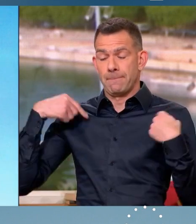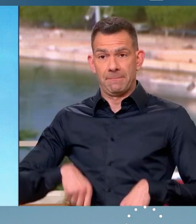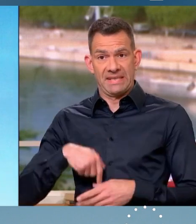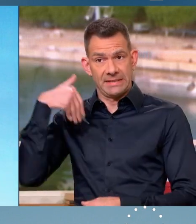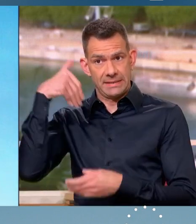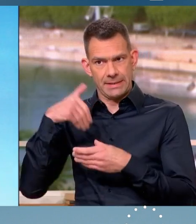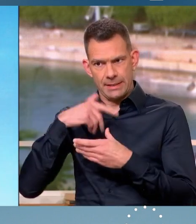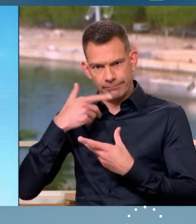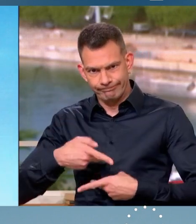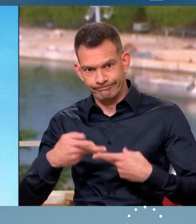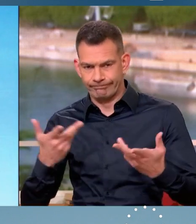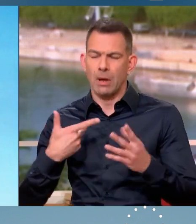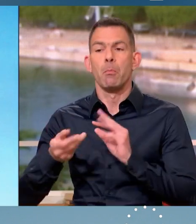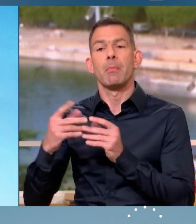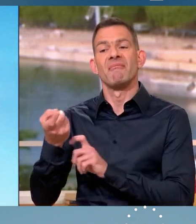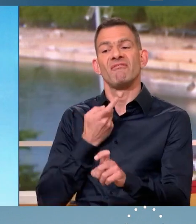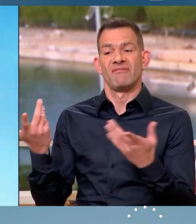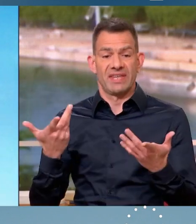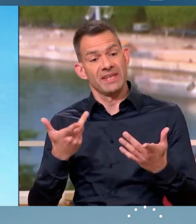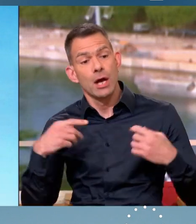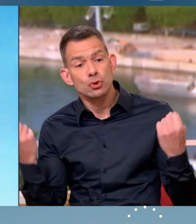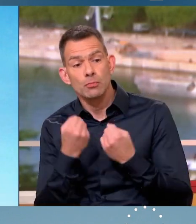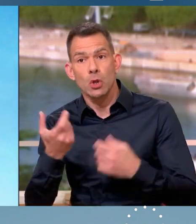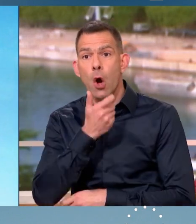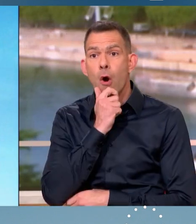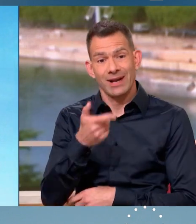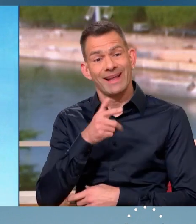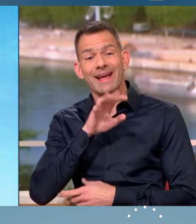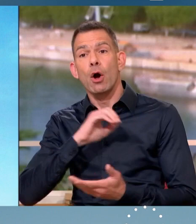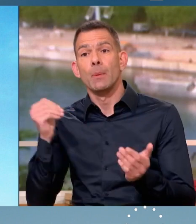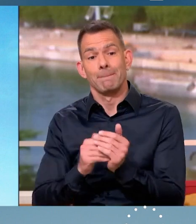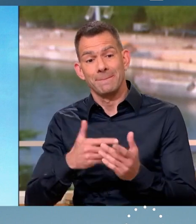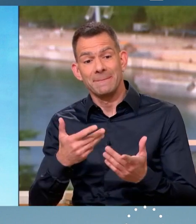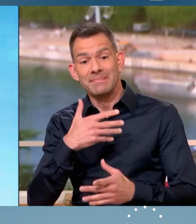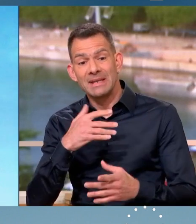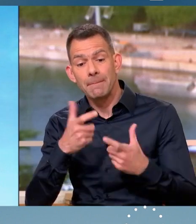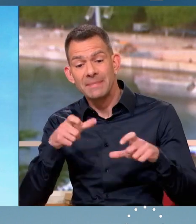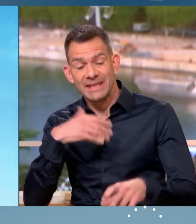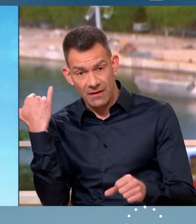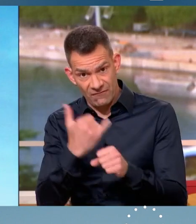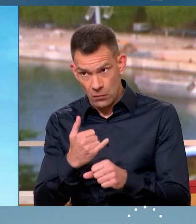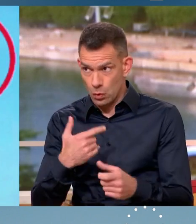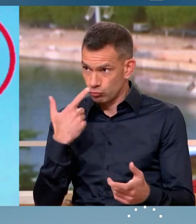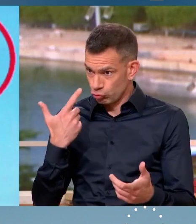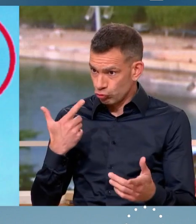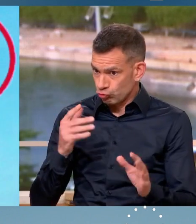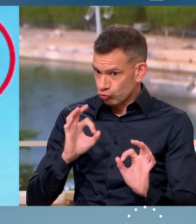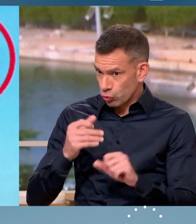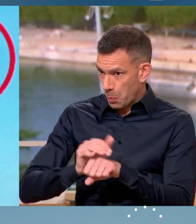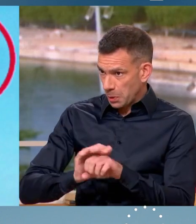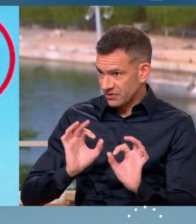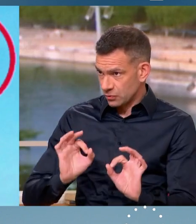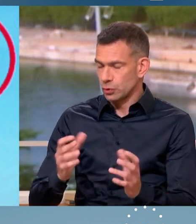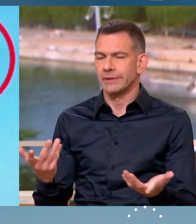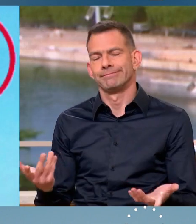000 faux billets détenus par les supporters britanniques, en gros c'est la faute des Anglais. Est-ce que ça vous satisfait comme explication ? Ça relève